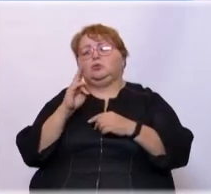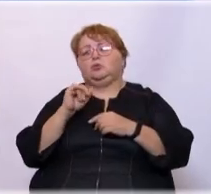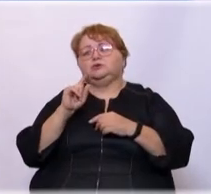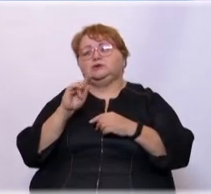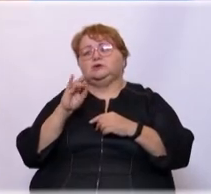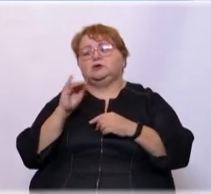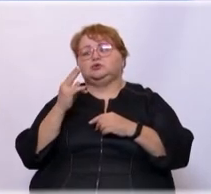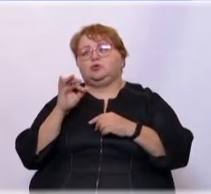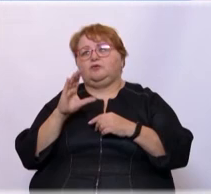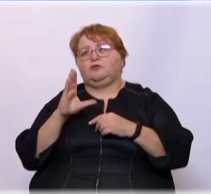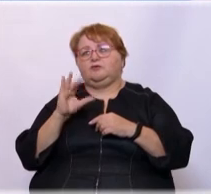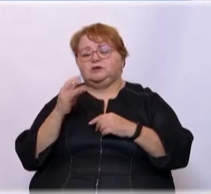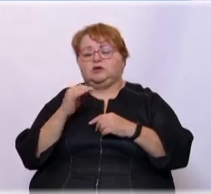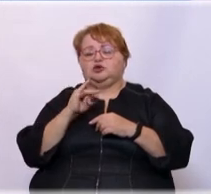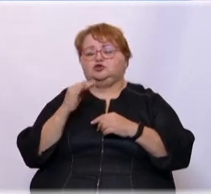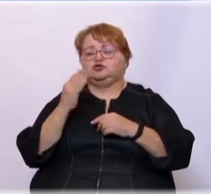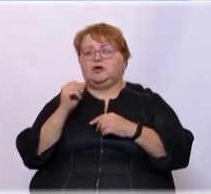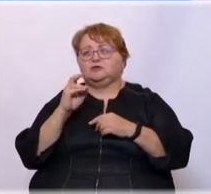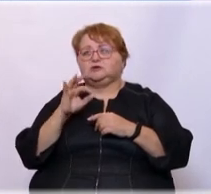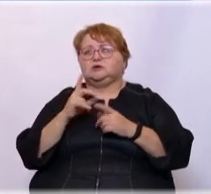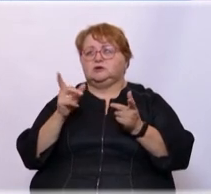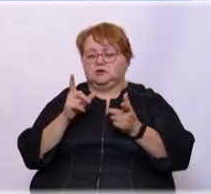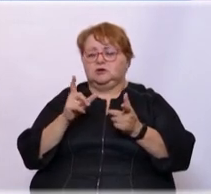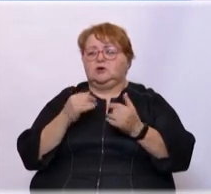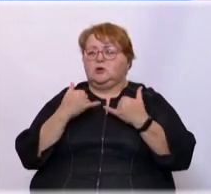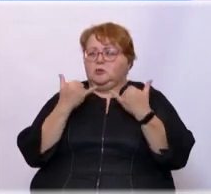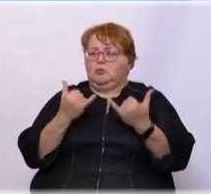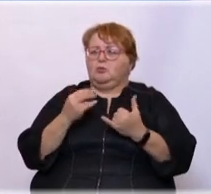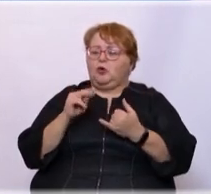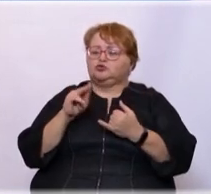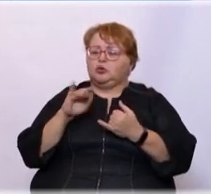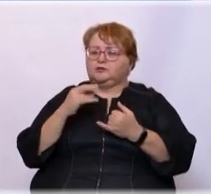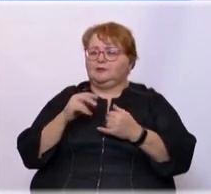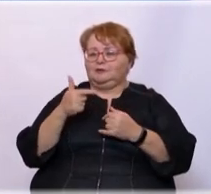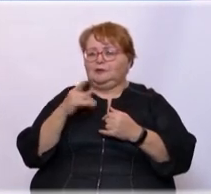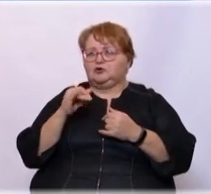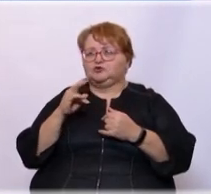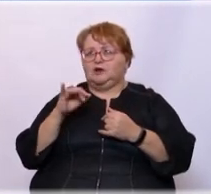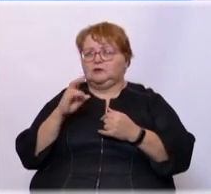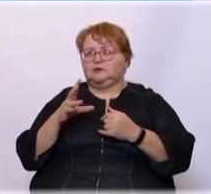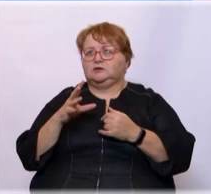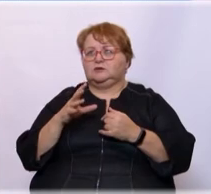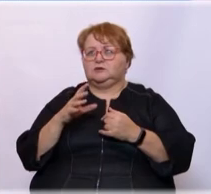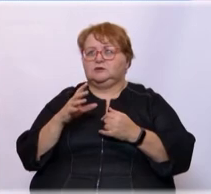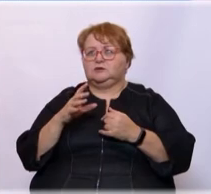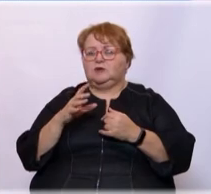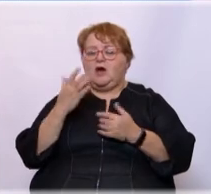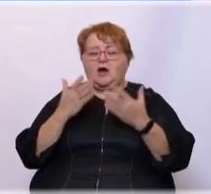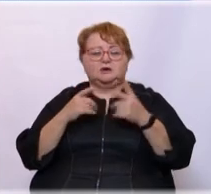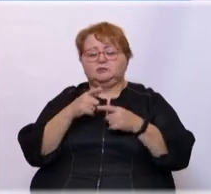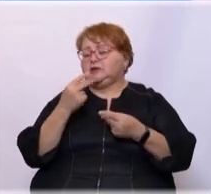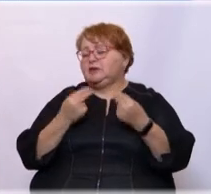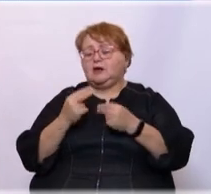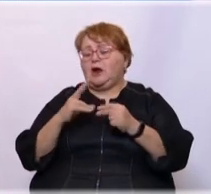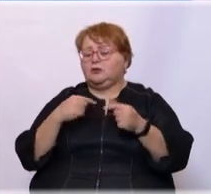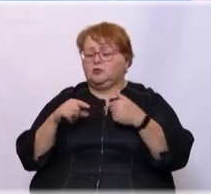Кузнецов, Витя, Ижевск – почетные граждане. А вот представьте себе, если бы они не играли, если бы они